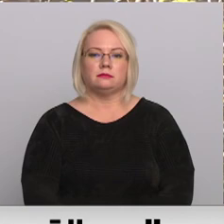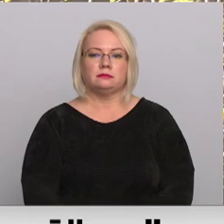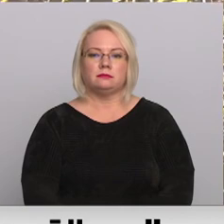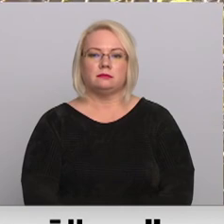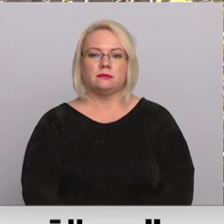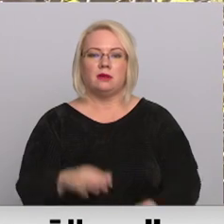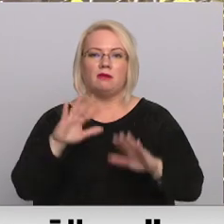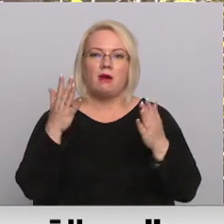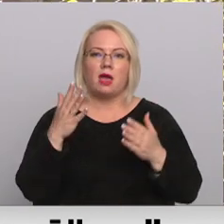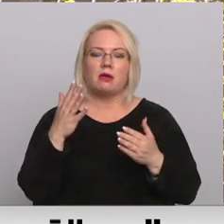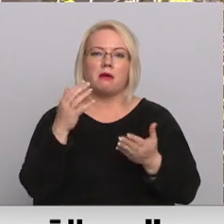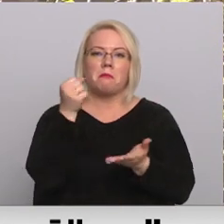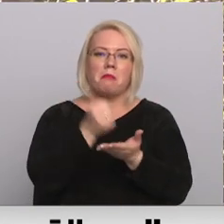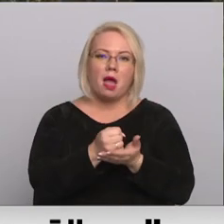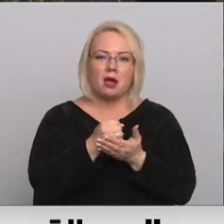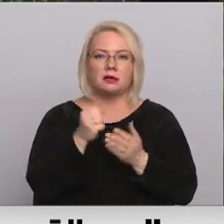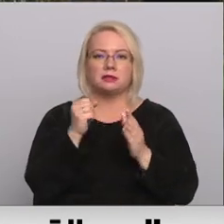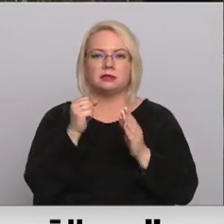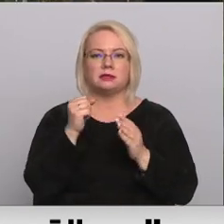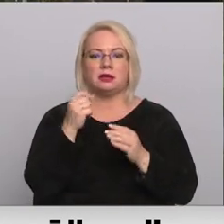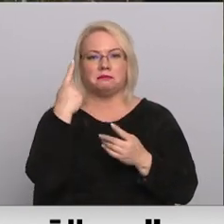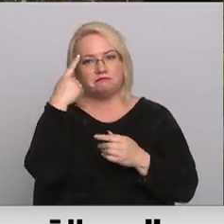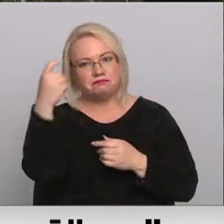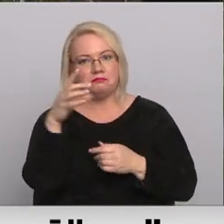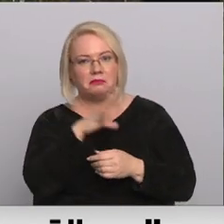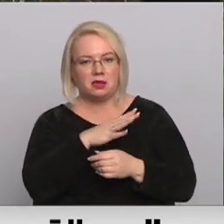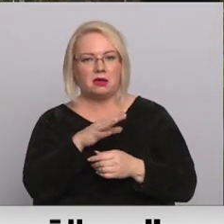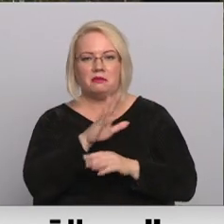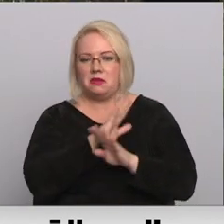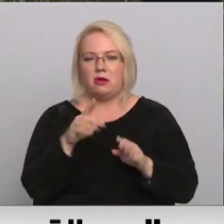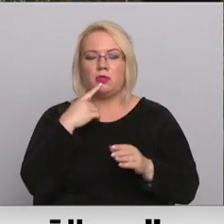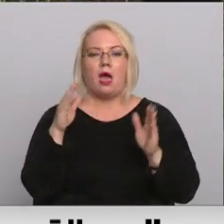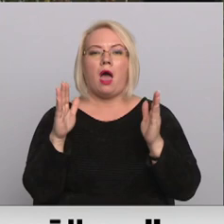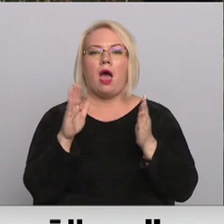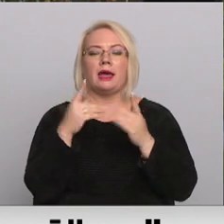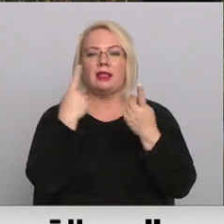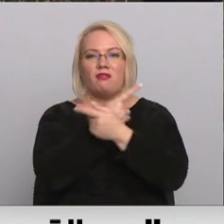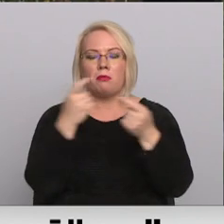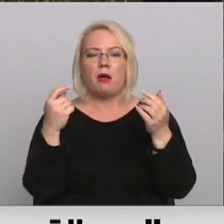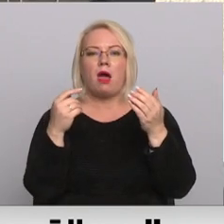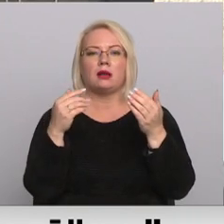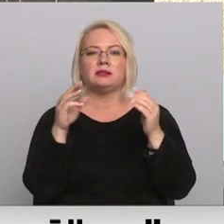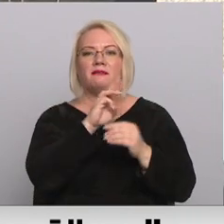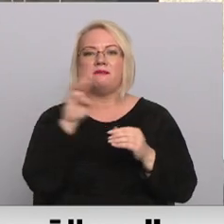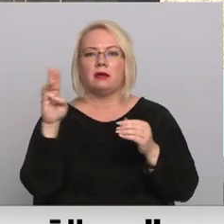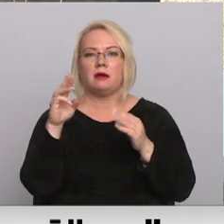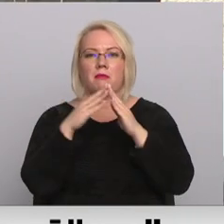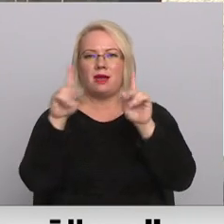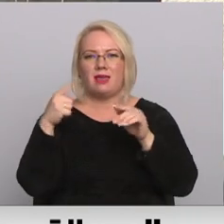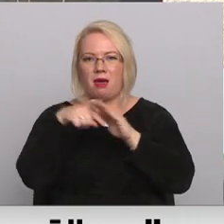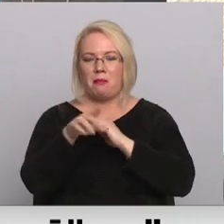mums ir informējusi, ja mums pašiem visi jāzina. Informācija avīzē un mājaslapā esot bijusi, un 2019. gadā